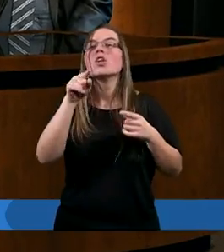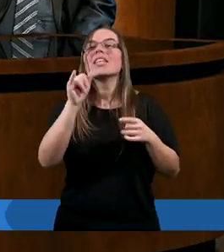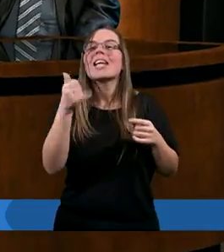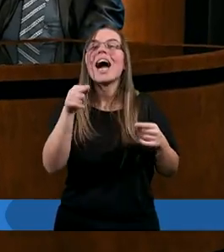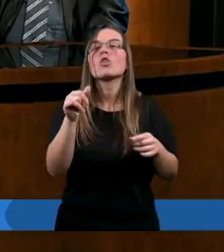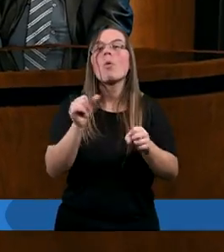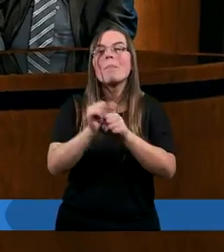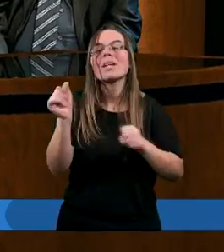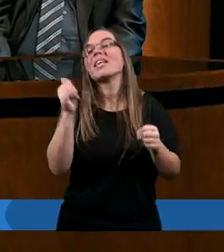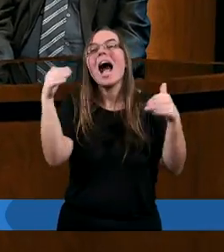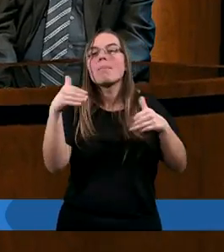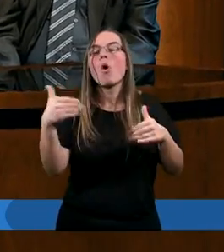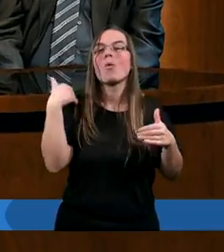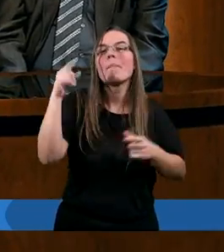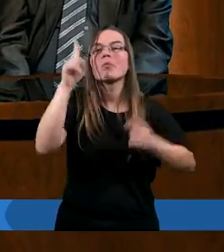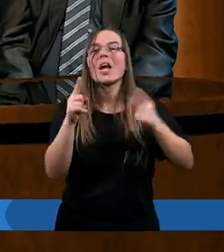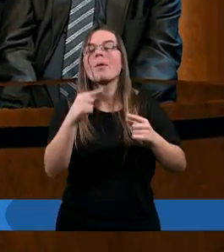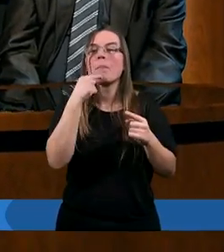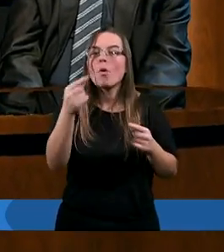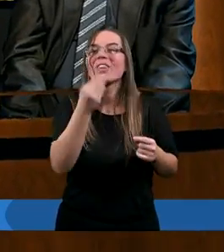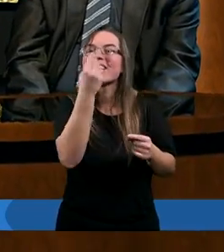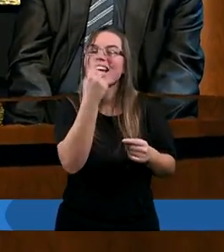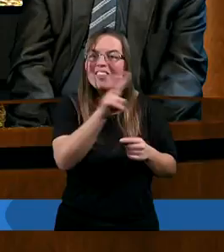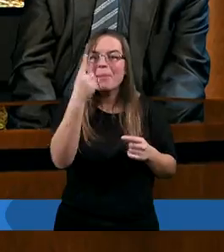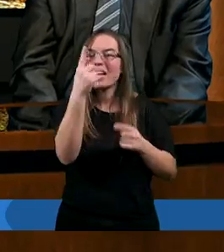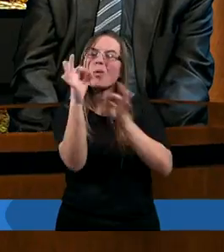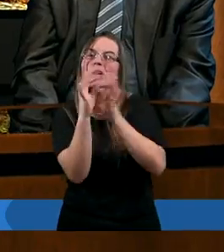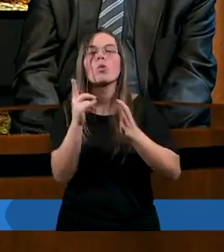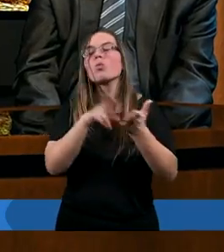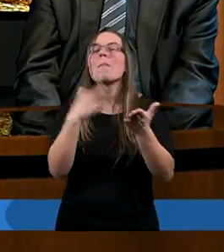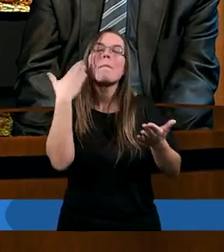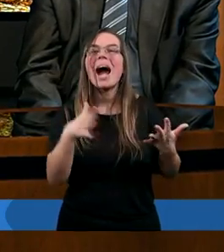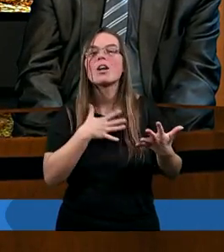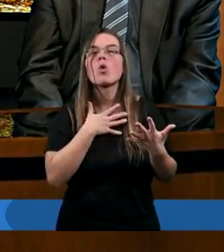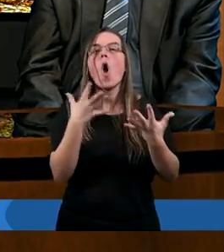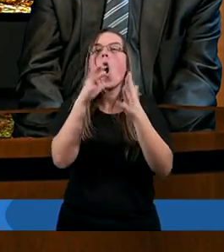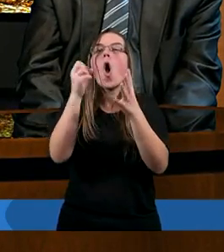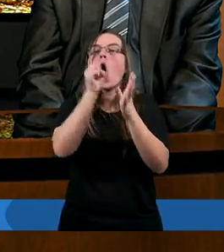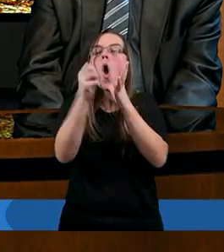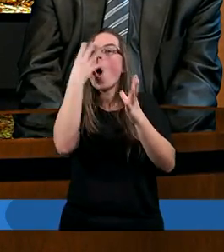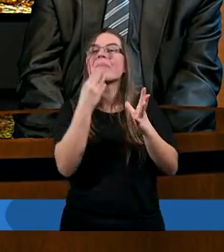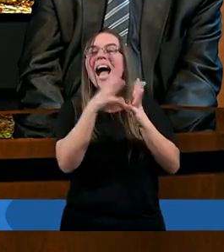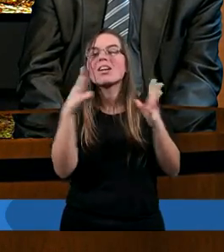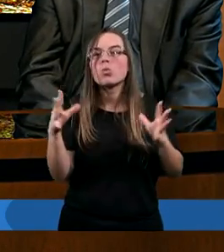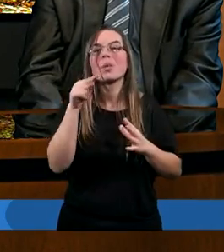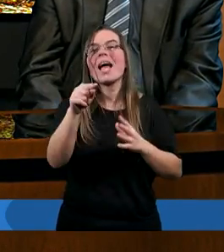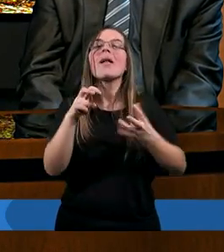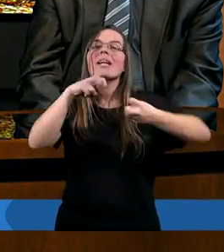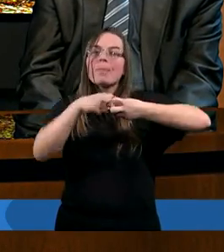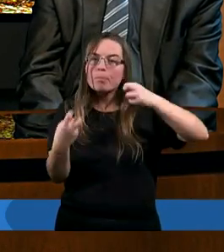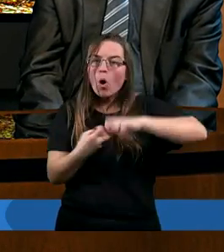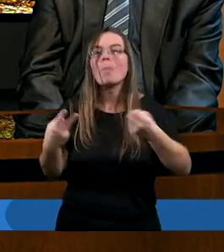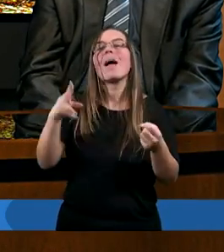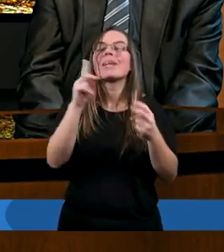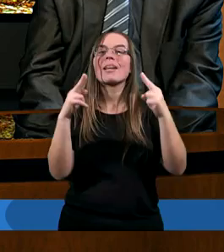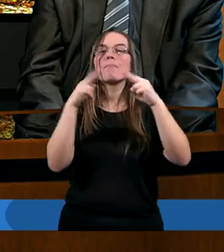Jakbyś mogła to, chciałabym jeszcze powiedzieć wam jedną historię, która dla mnie bardzo fajnie obrazuje. Ten problem